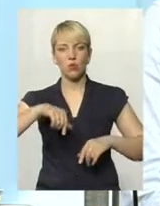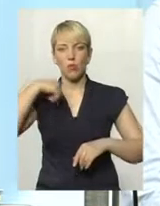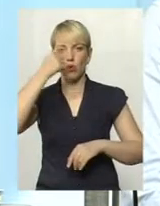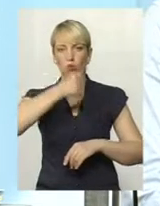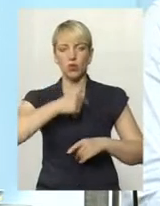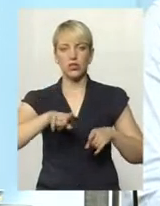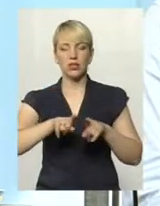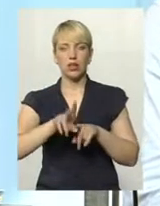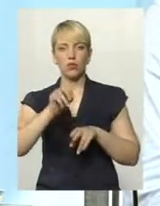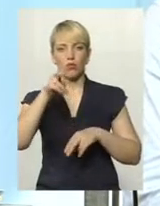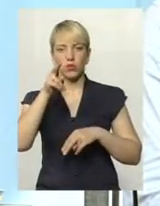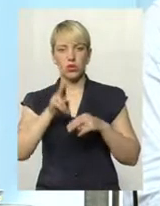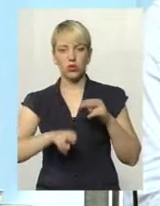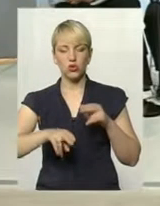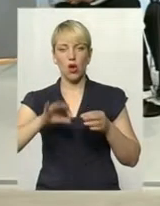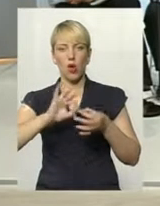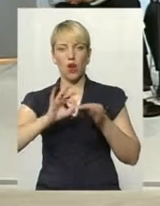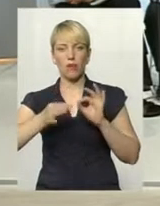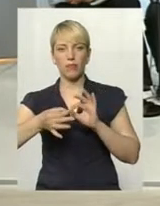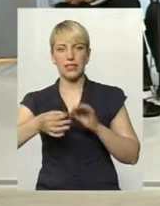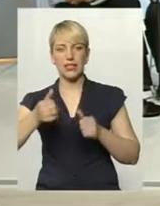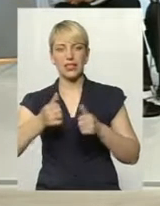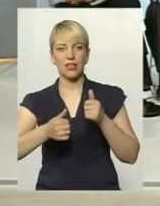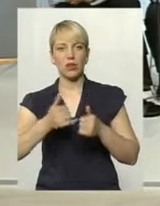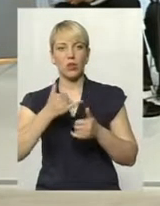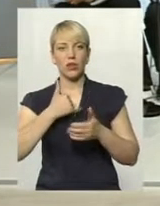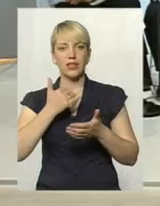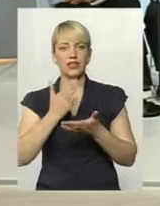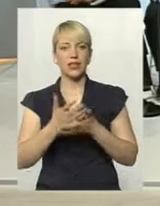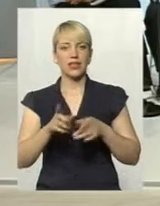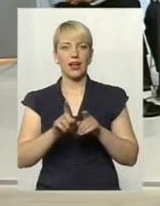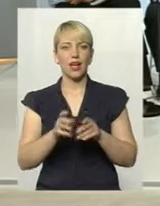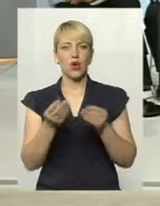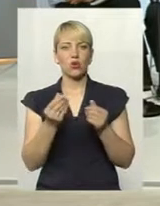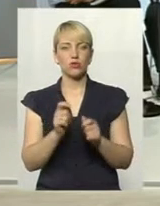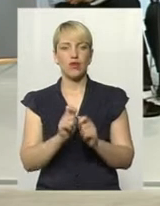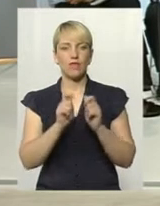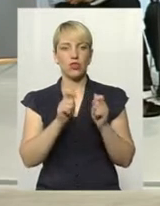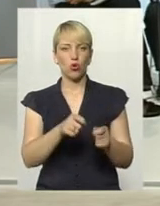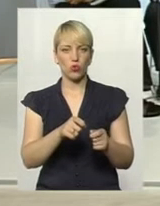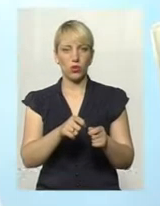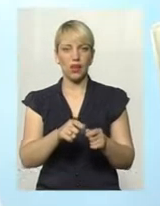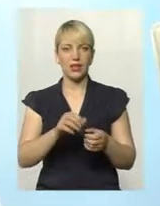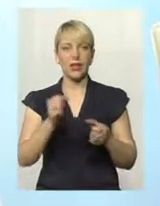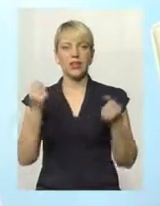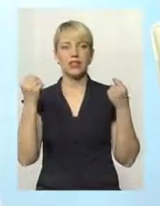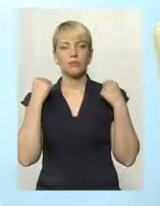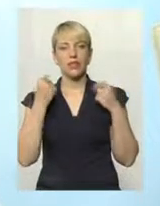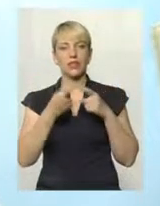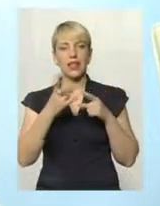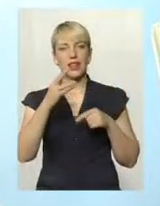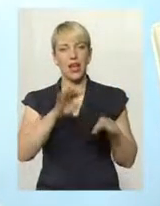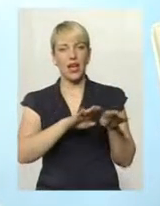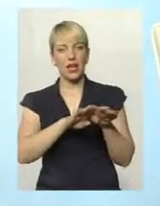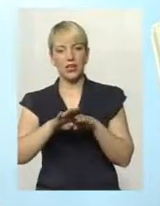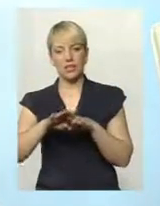закінченню Олімпійських ігор в нас є таке грошова винагорода спортсменів. Це на рівні держави чи все? Чи на рівні